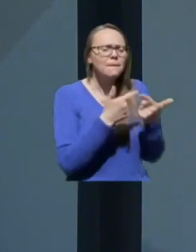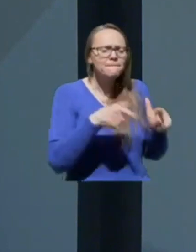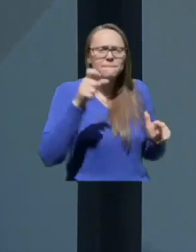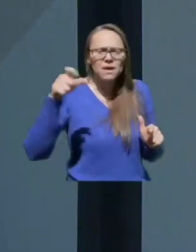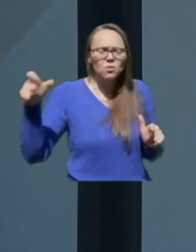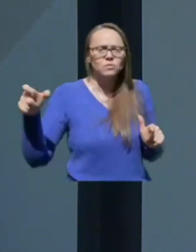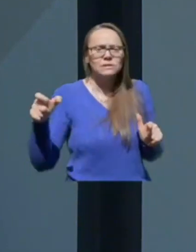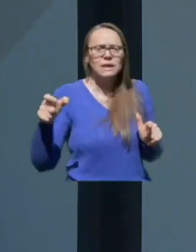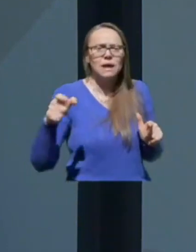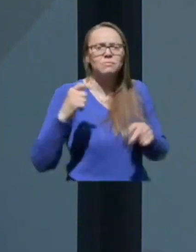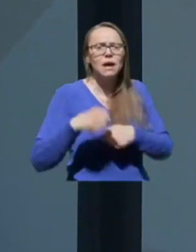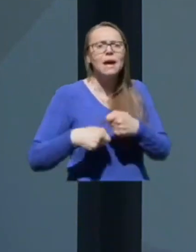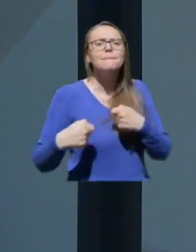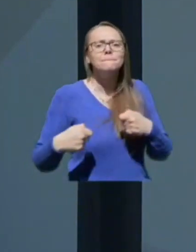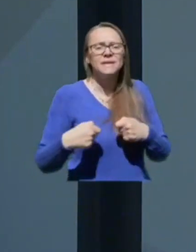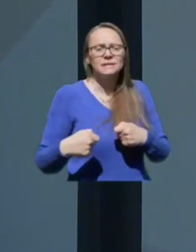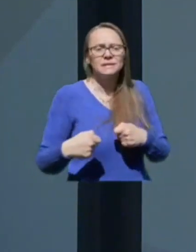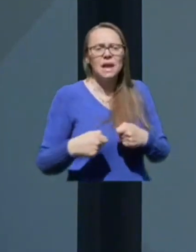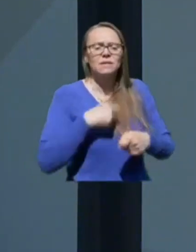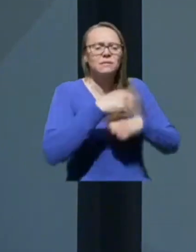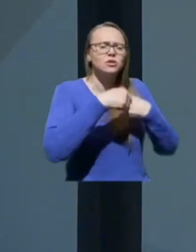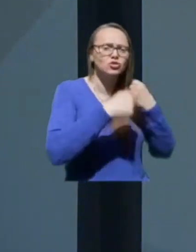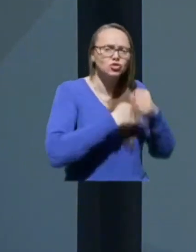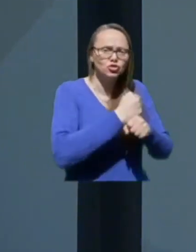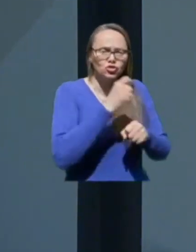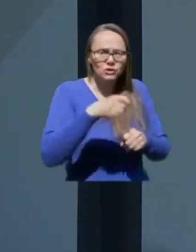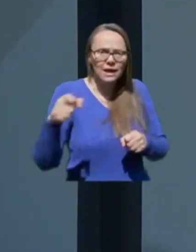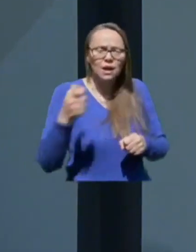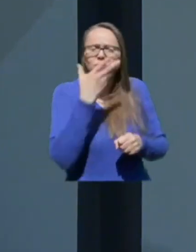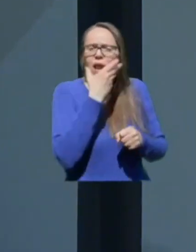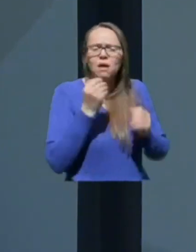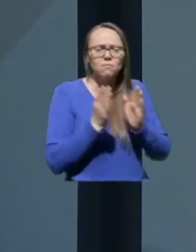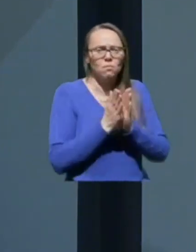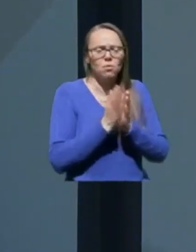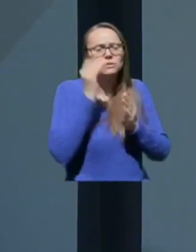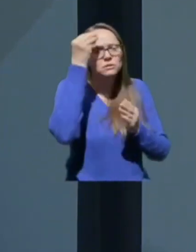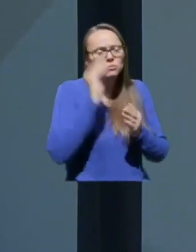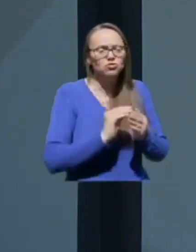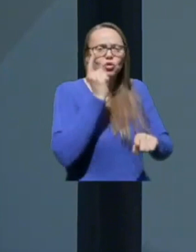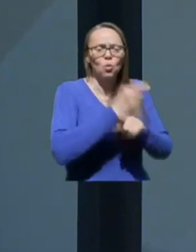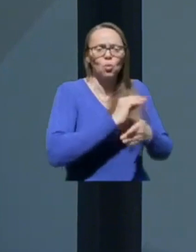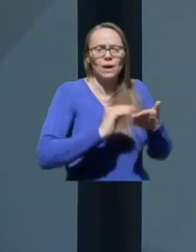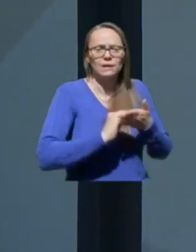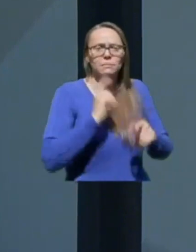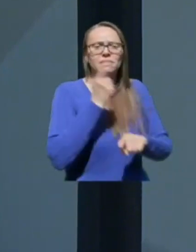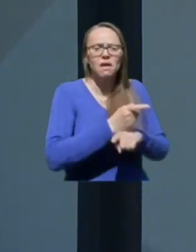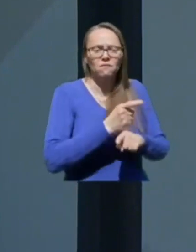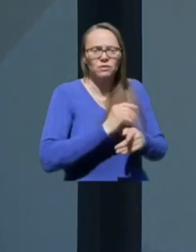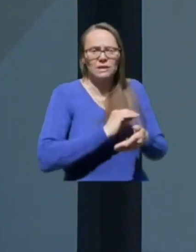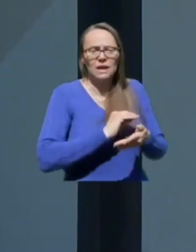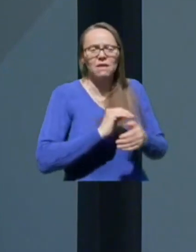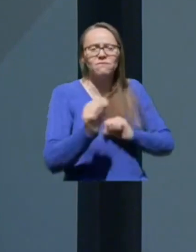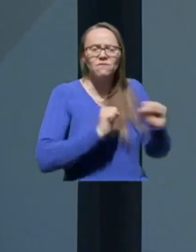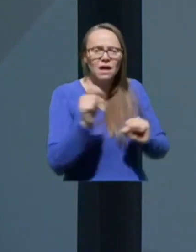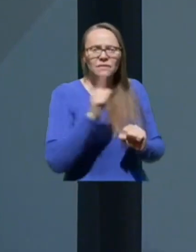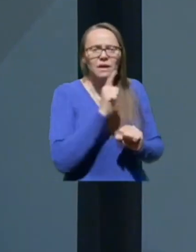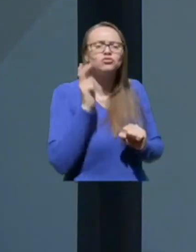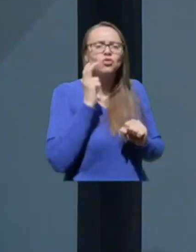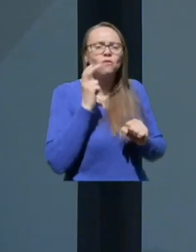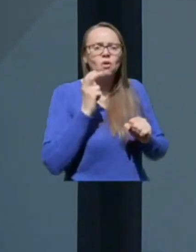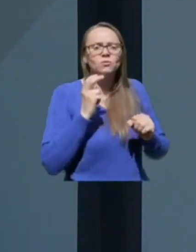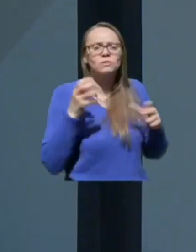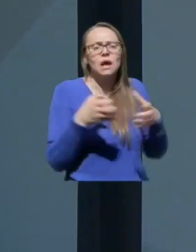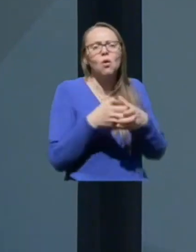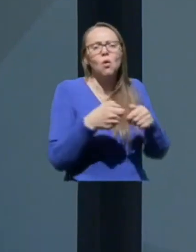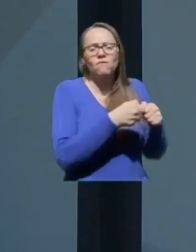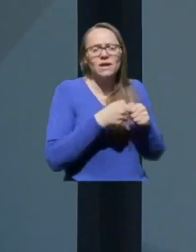sodelavce in druge lepo prosim, da spoštujemo uredbe in navodila vlade in škofovske konference, da